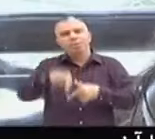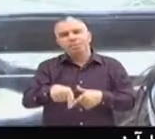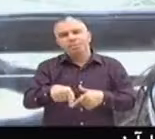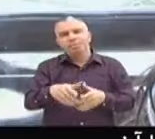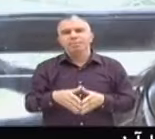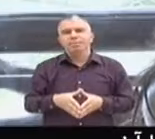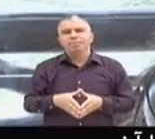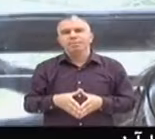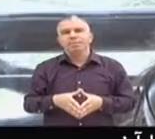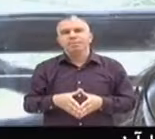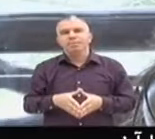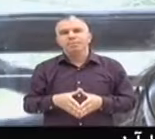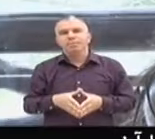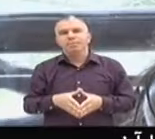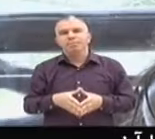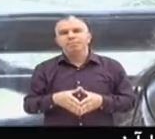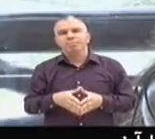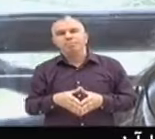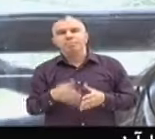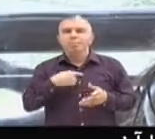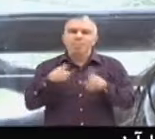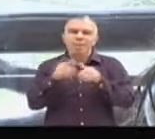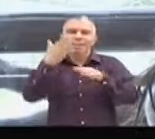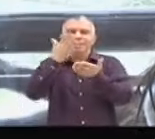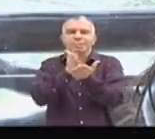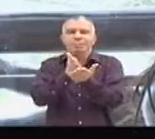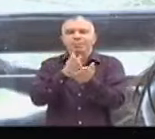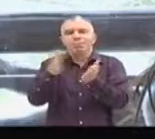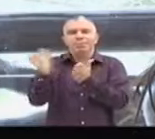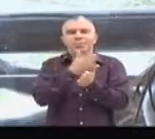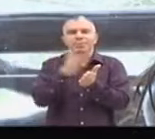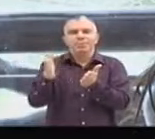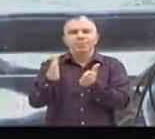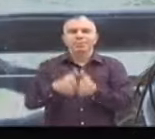Donc, si je devais réinventer un monde, ça serait un mix des deux.